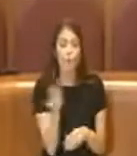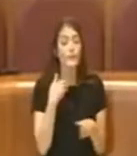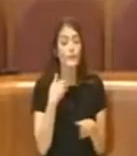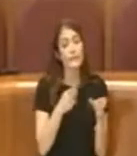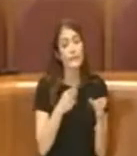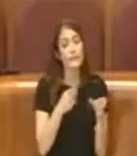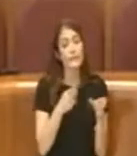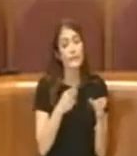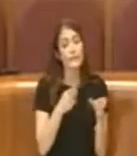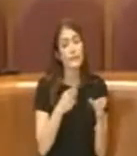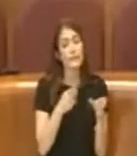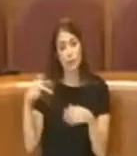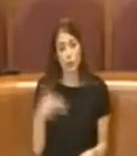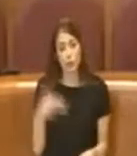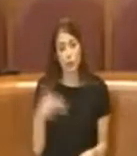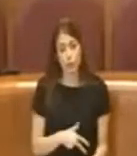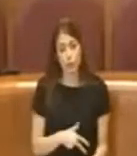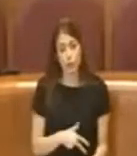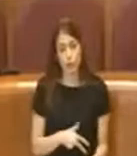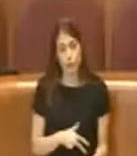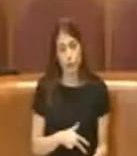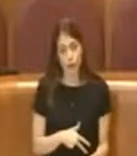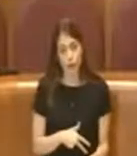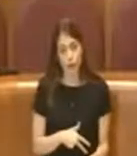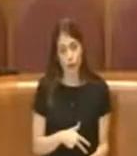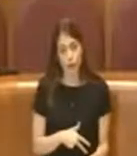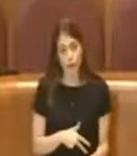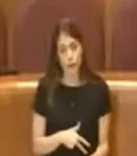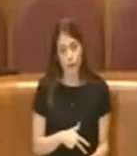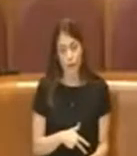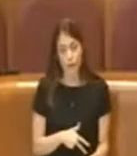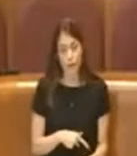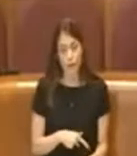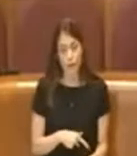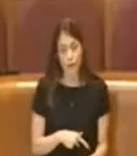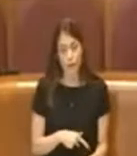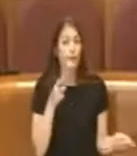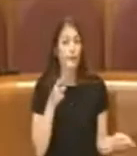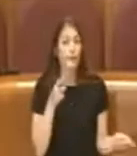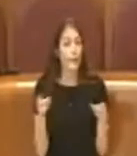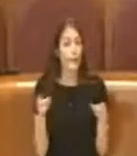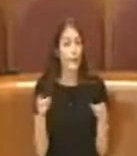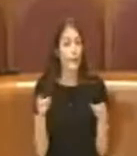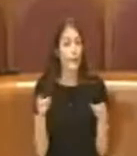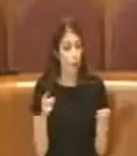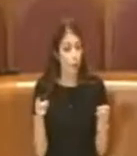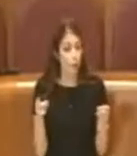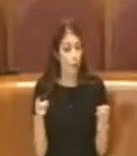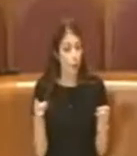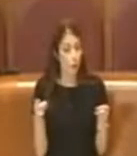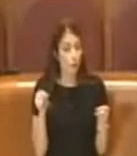sociali, è un periodo che durante il